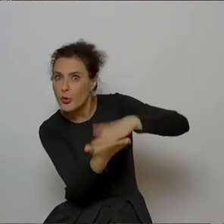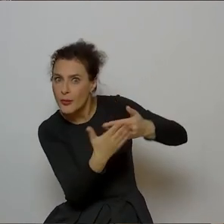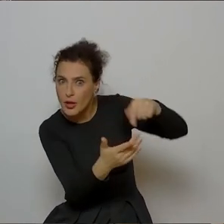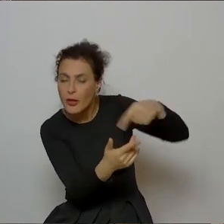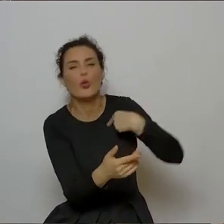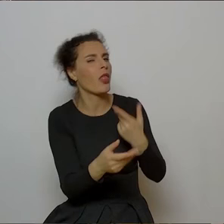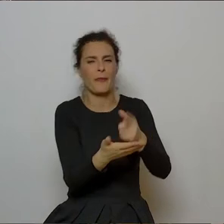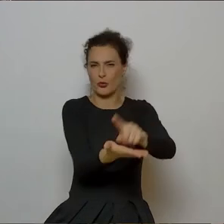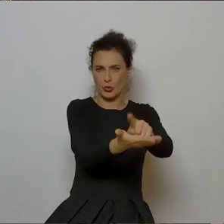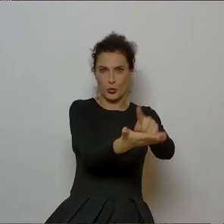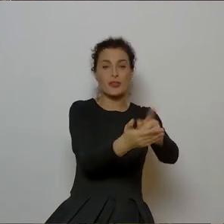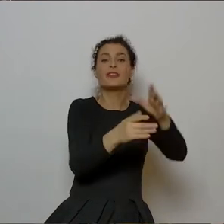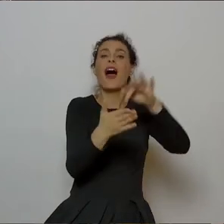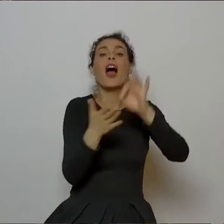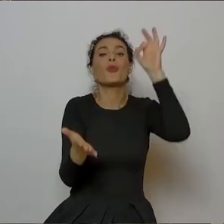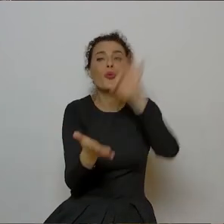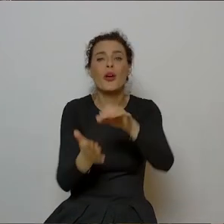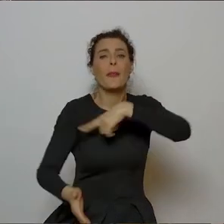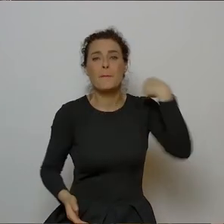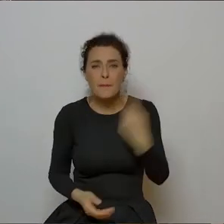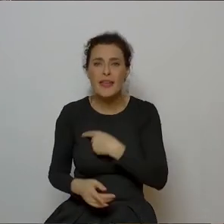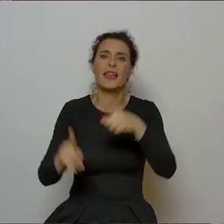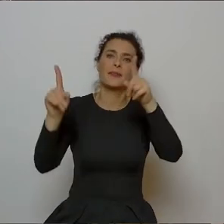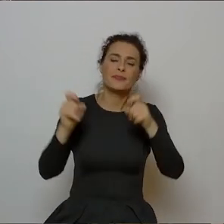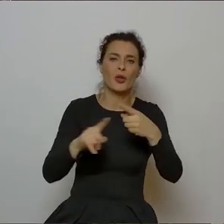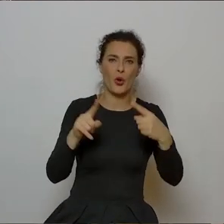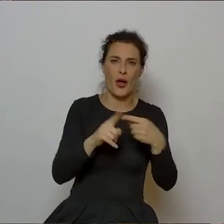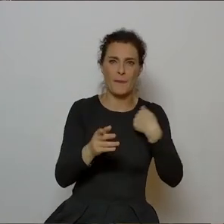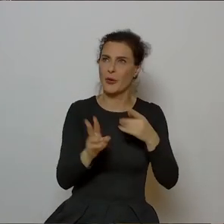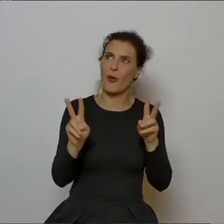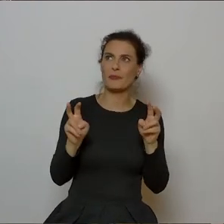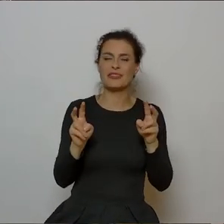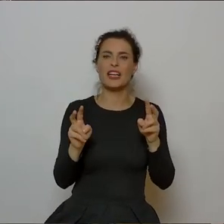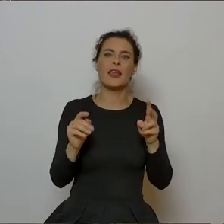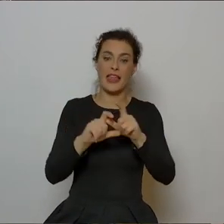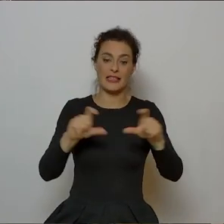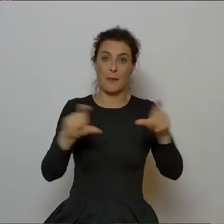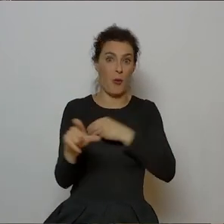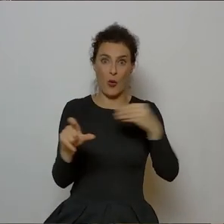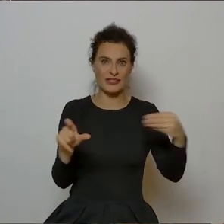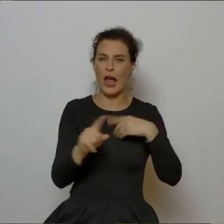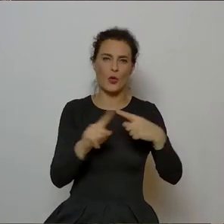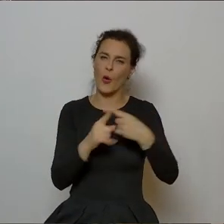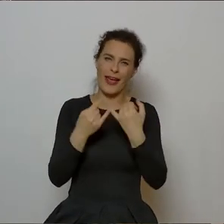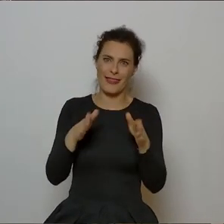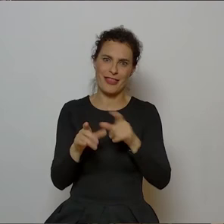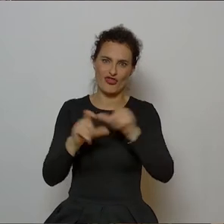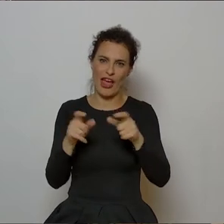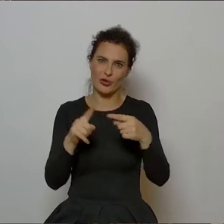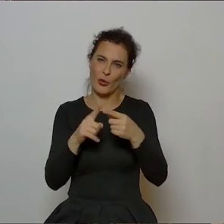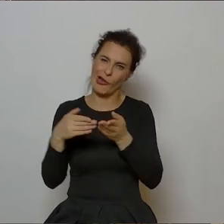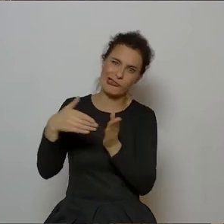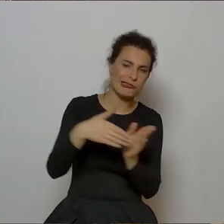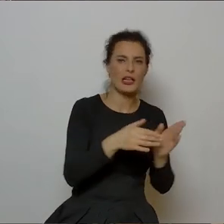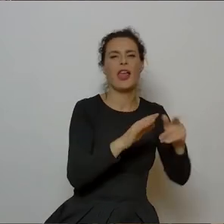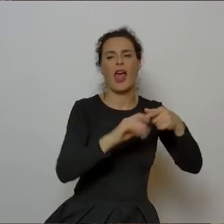w czasach, kiedy zaczęliśmy skręcać, no niebezpiecznie, to jest za długi temat, żeby go w ogóle tutaj ruszać, ale powiedziałaś